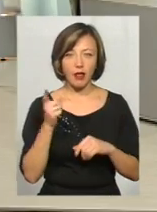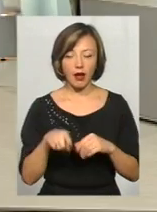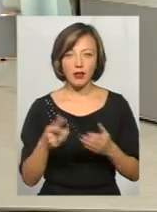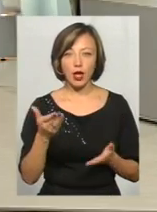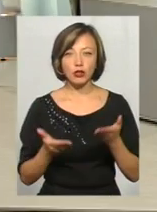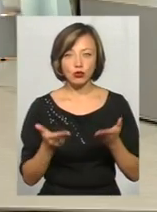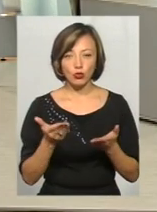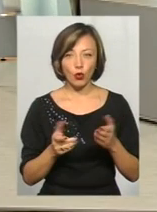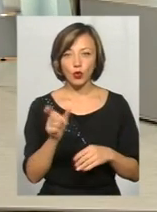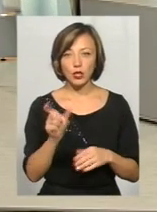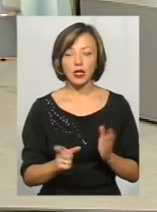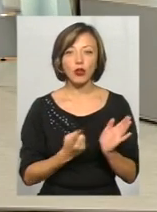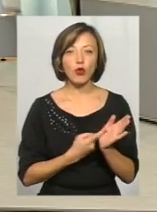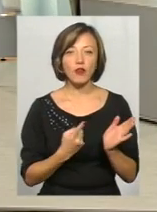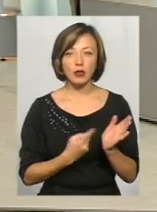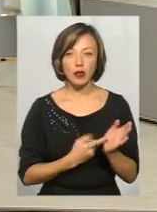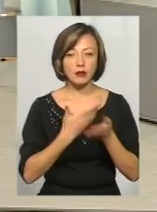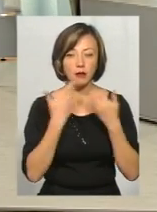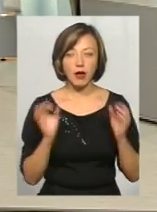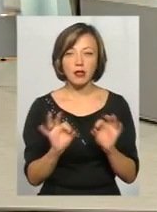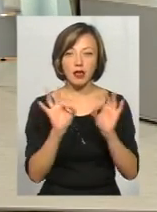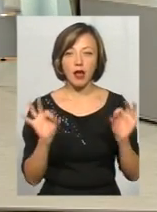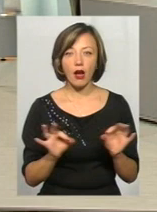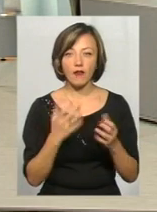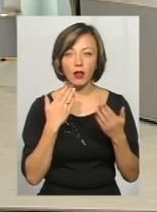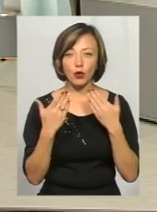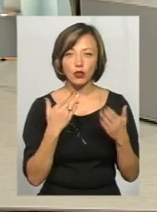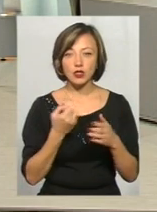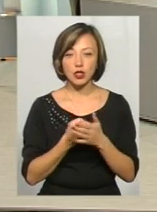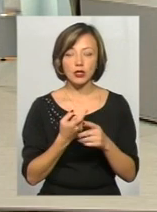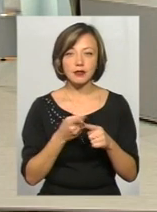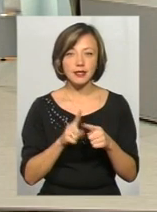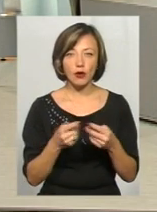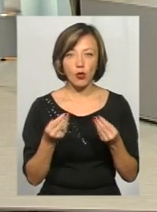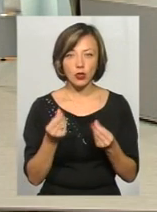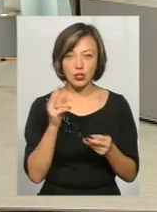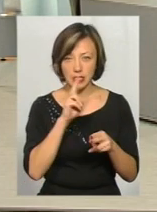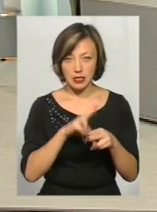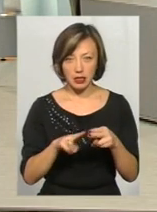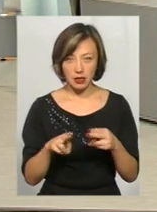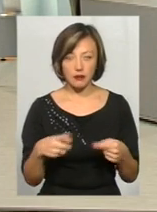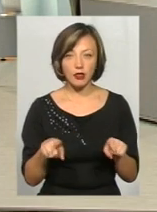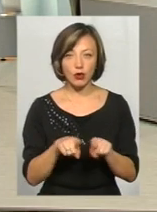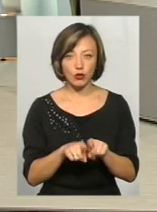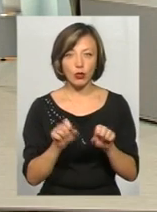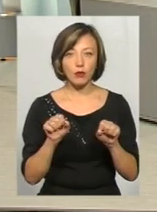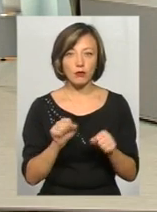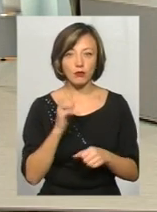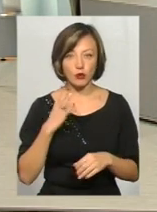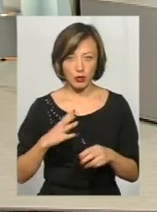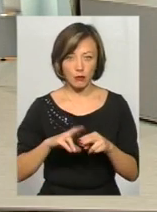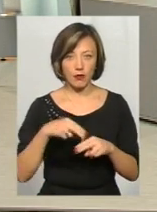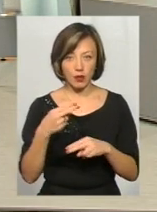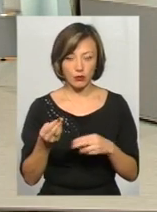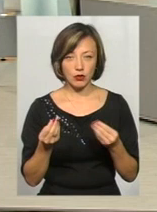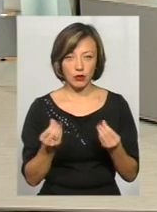якщо людина доведе, що вона не має ніякого відношення до того, що ці кошти зникли, все одно вона мусить повернути ці